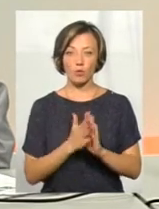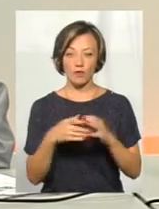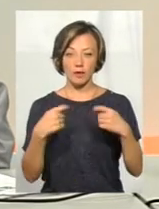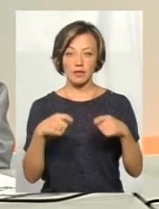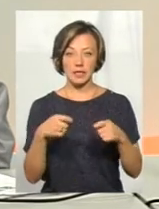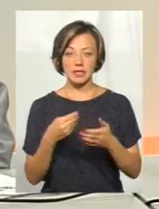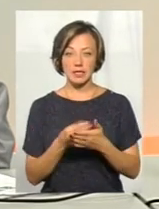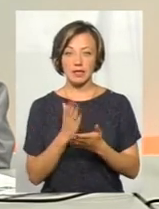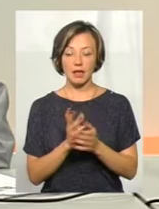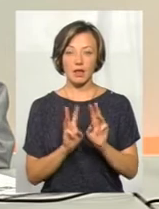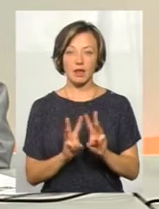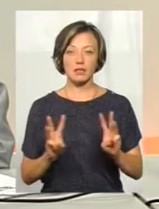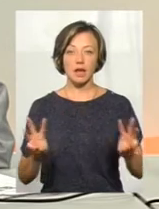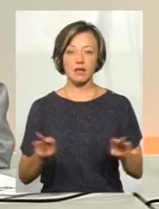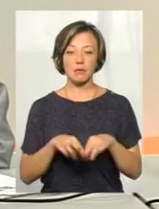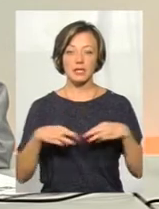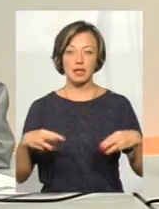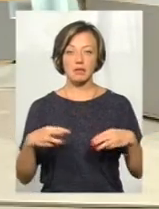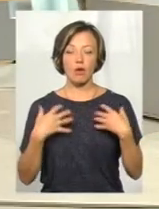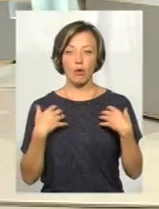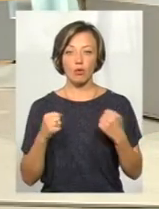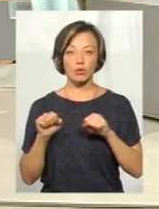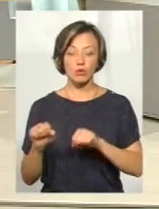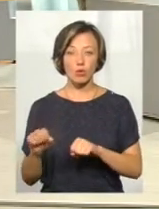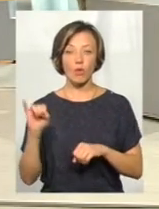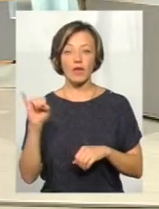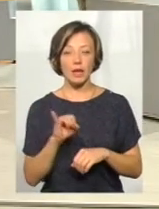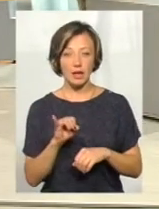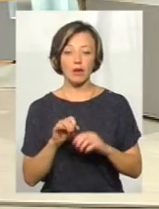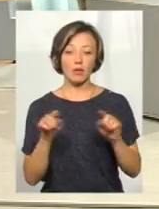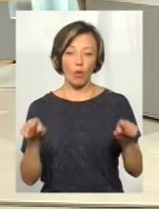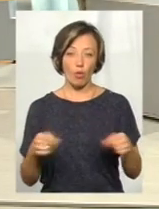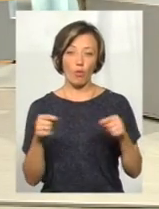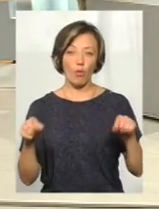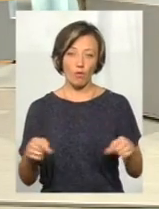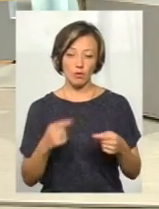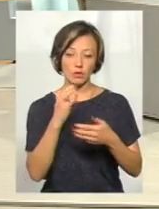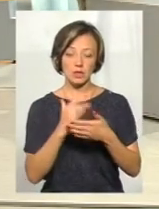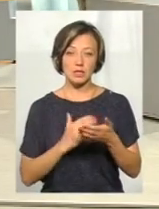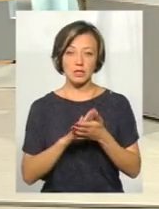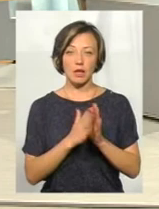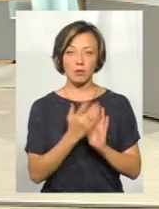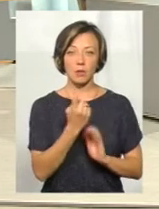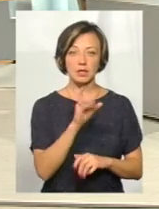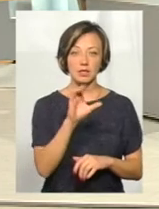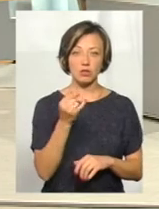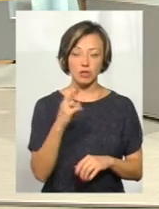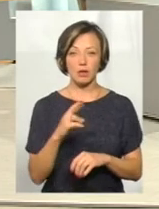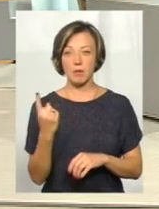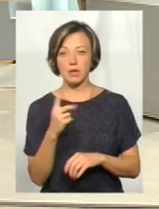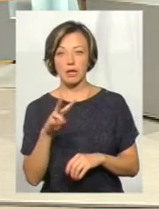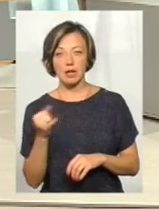на сайті Міністерства охорони здоров'я, відповідно, він оновлюється станом на 1 січня і 1 липня.